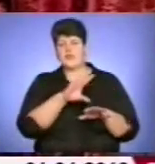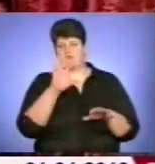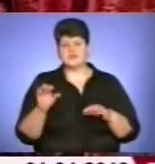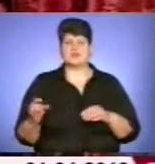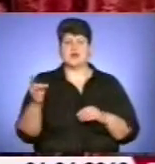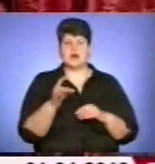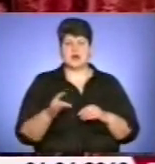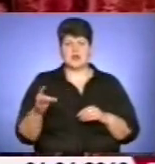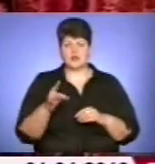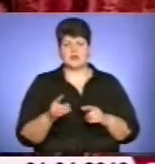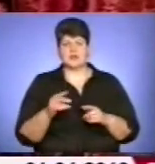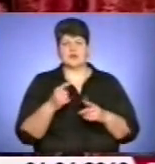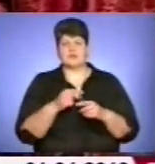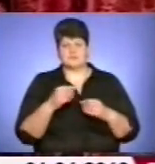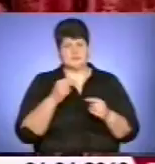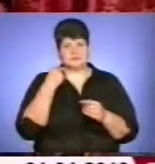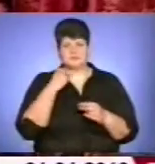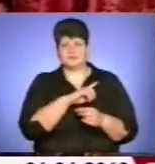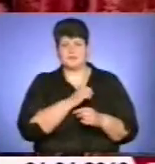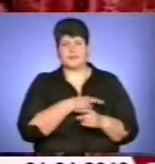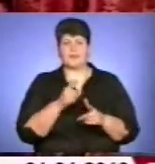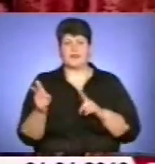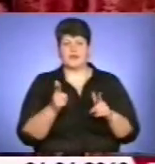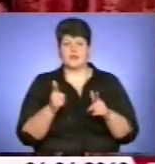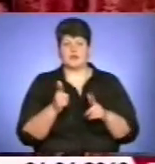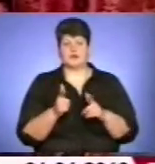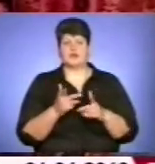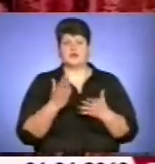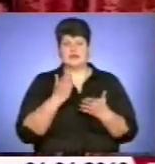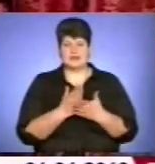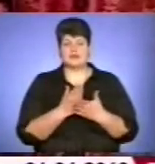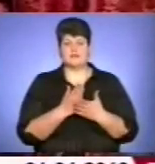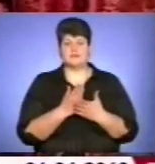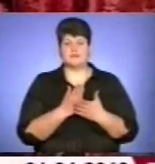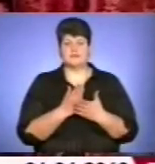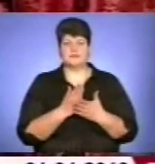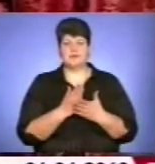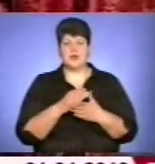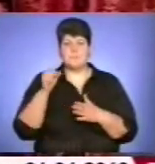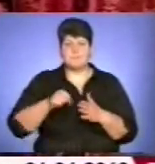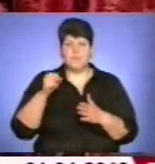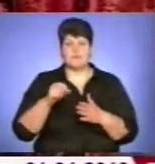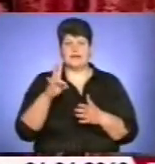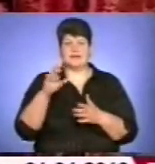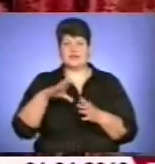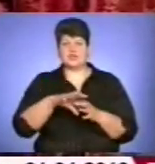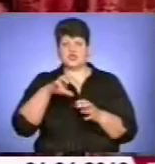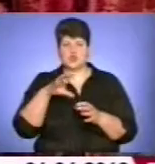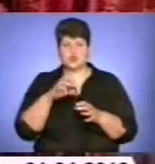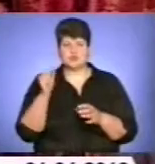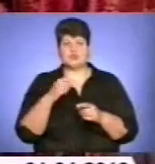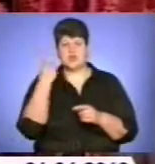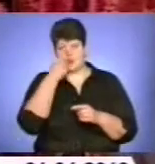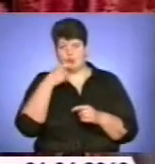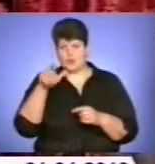районів приведені в підвищену готовність, приведена їх перевірка. Є наявні сили, помпи, насоси, особові склади, все